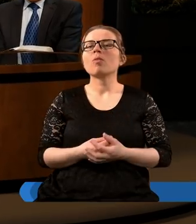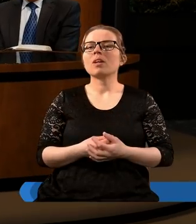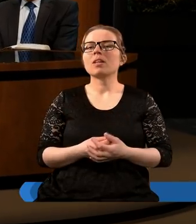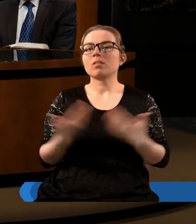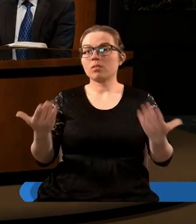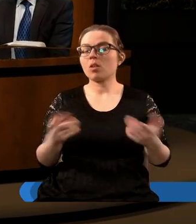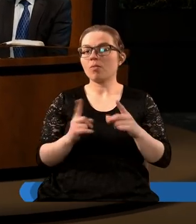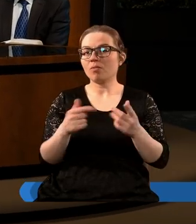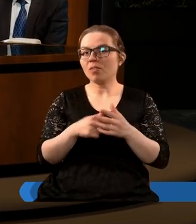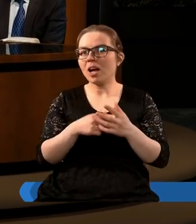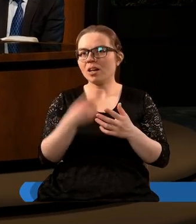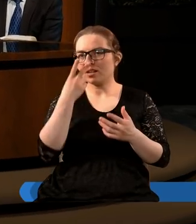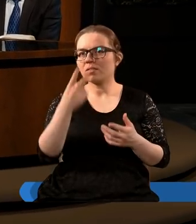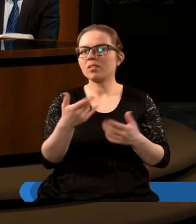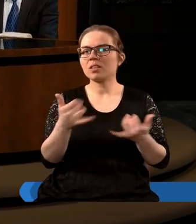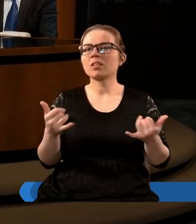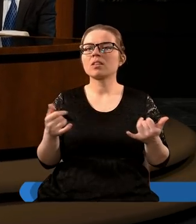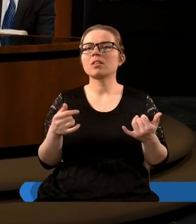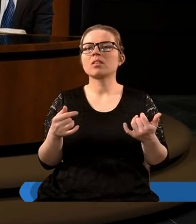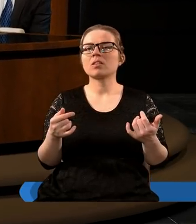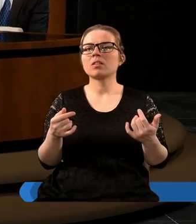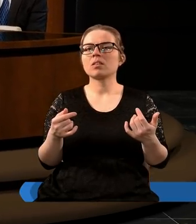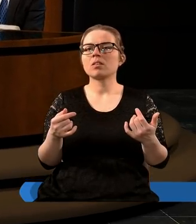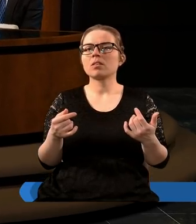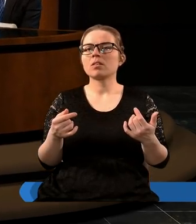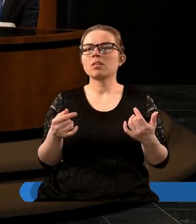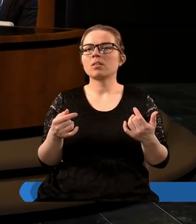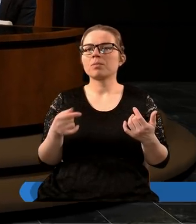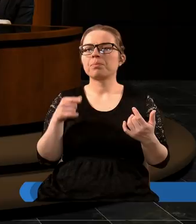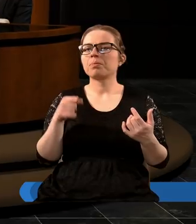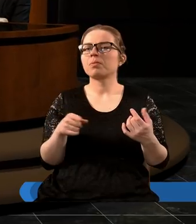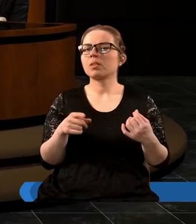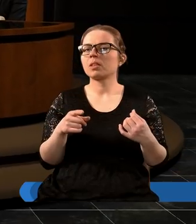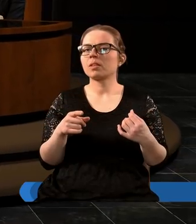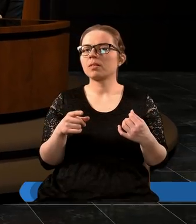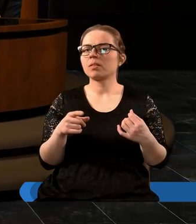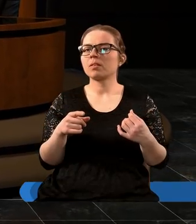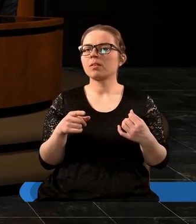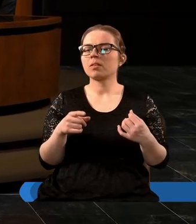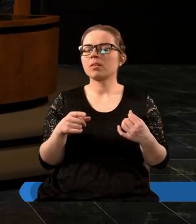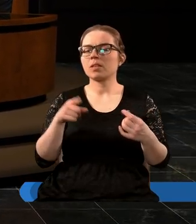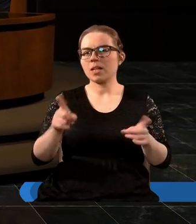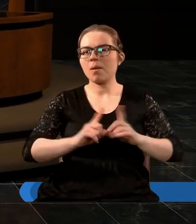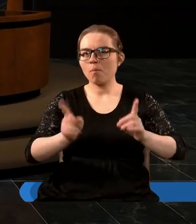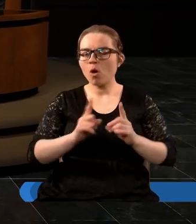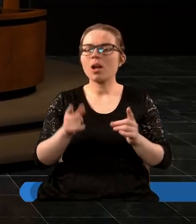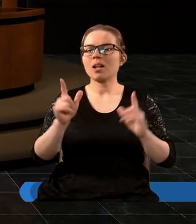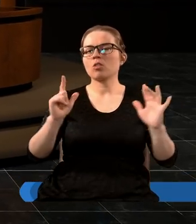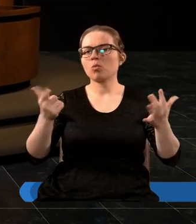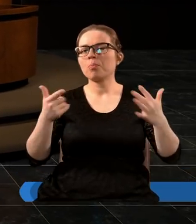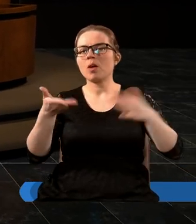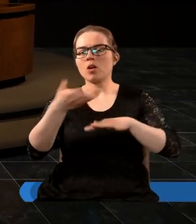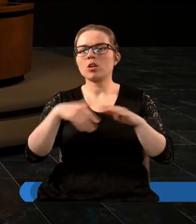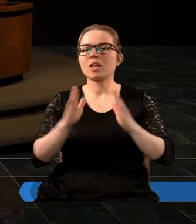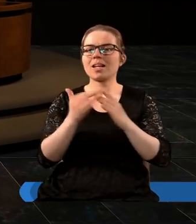no właśnie jak co panowie tutaj uważacie pamiętajmy że że że te symbole z siódmego